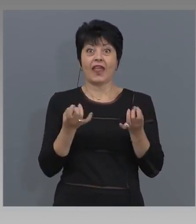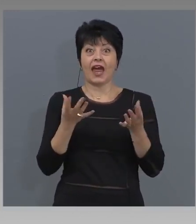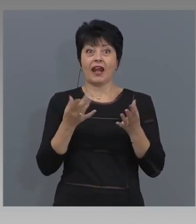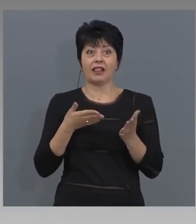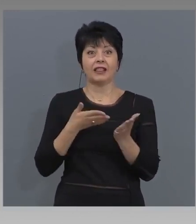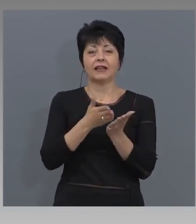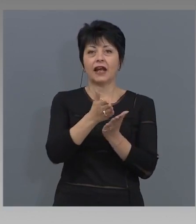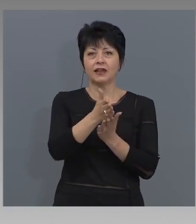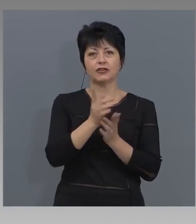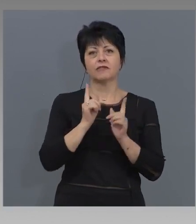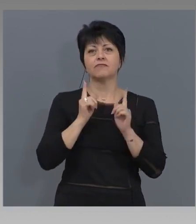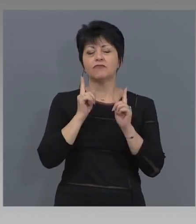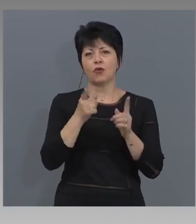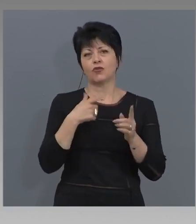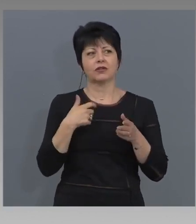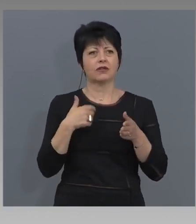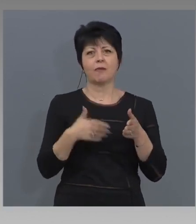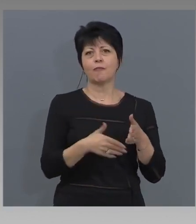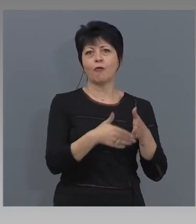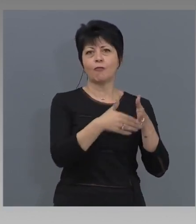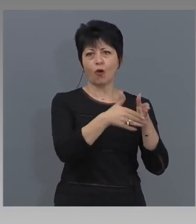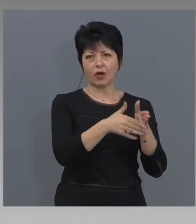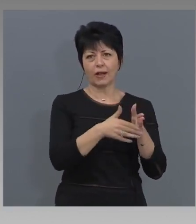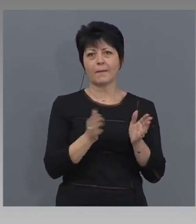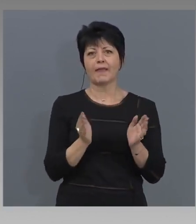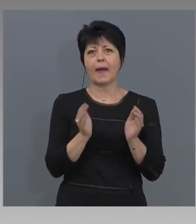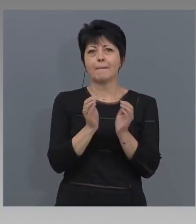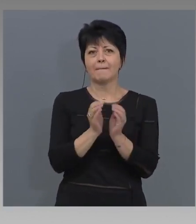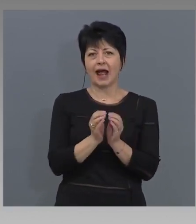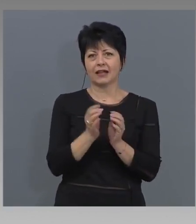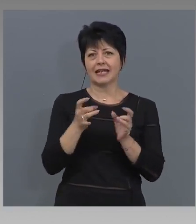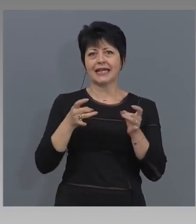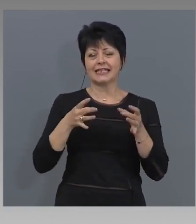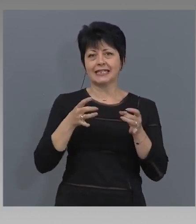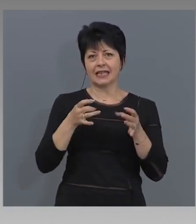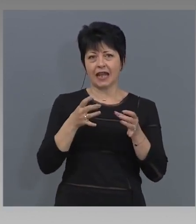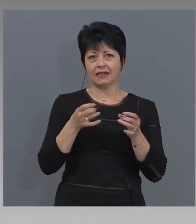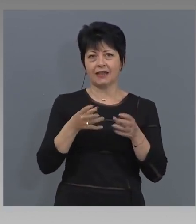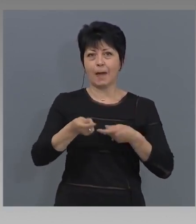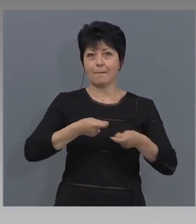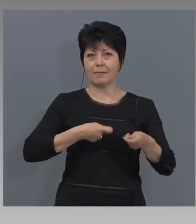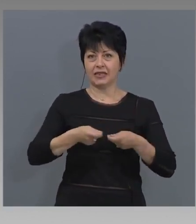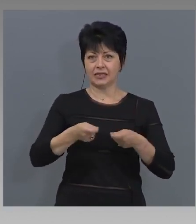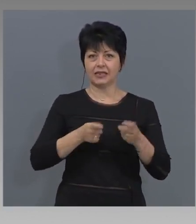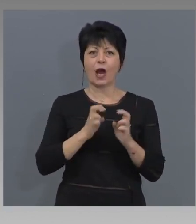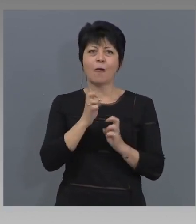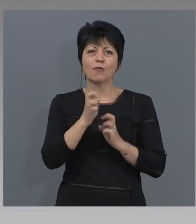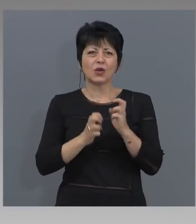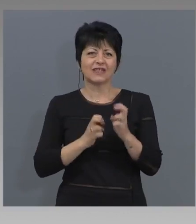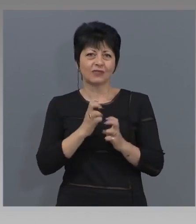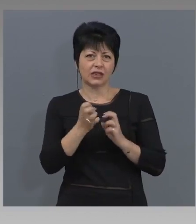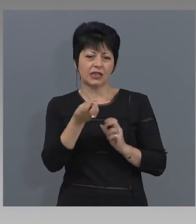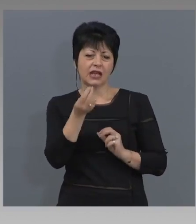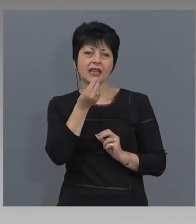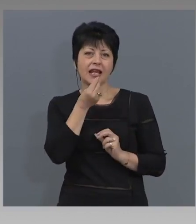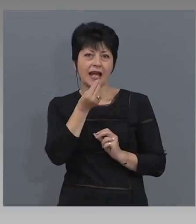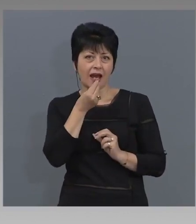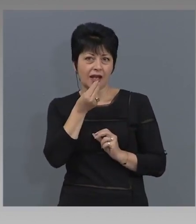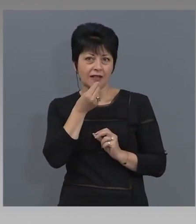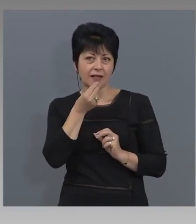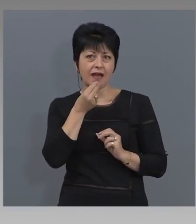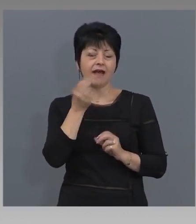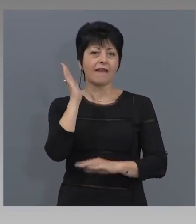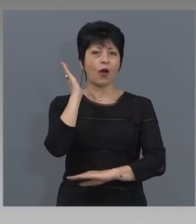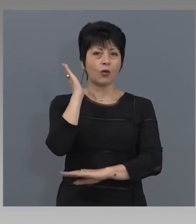може да помогнеме на малкия и средния бизнес, на производителите в България на храни, на хотелите, на